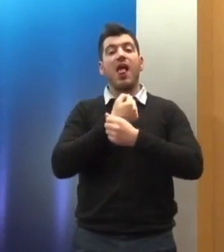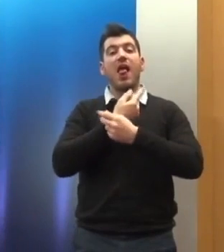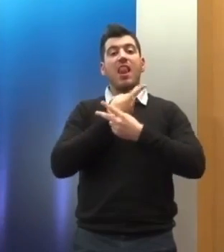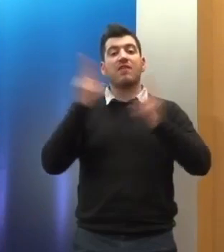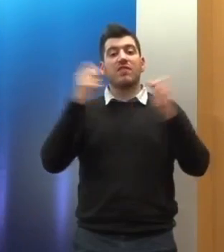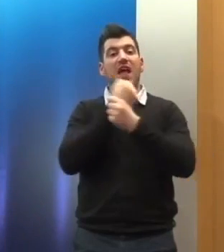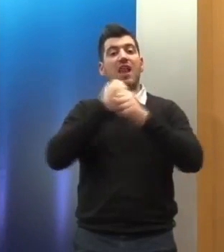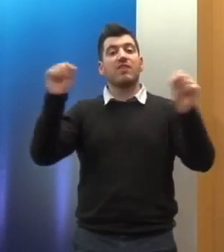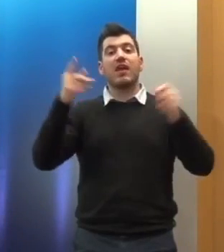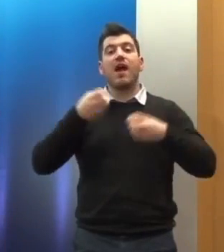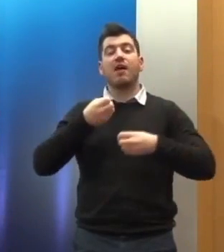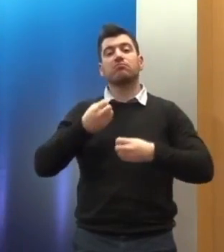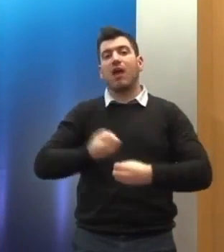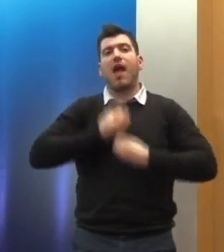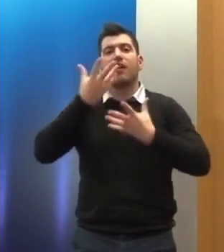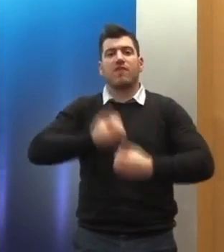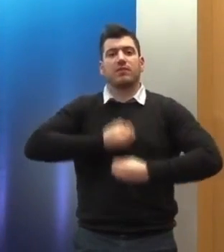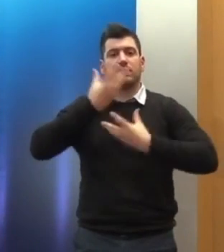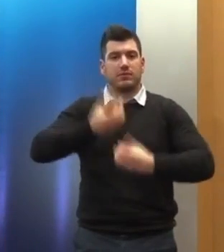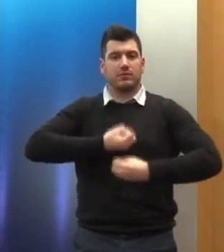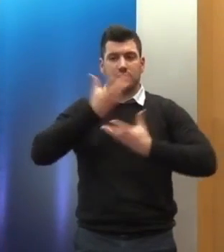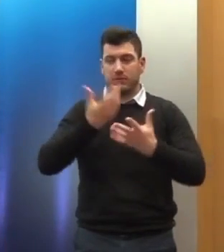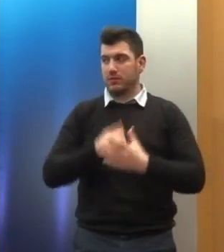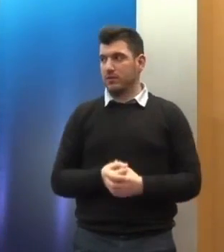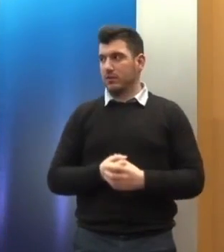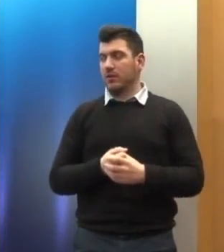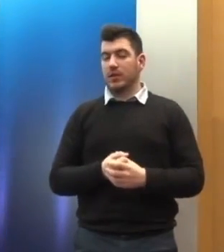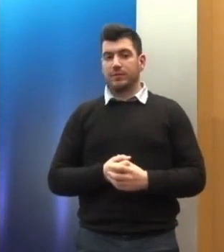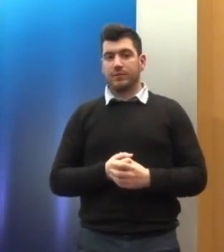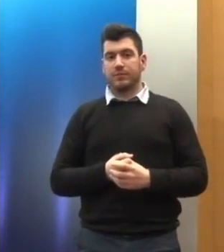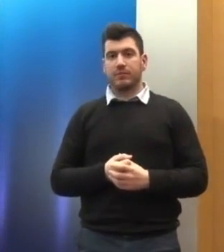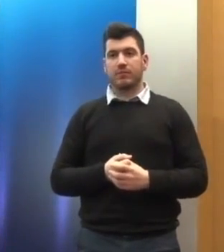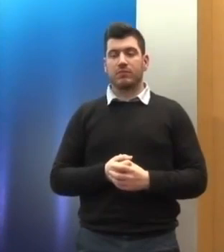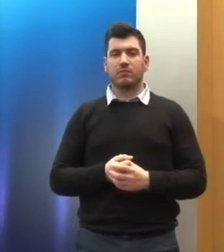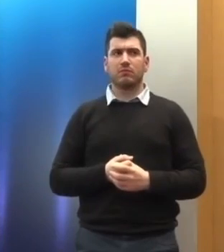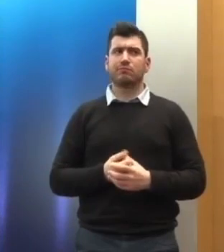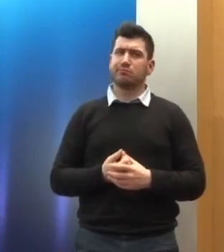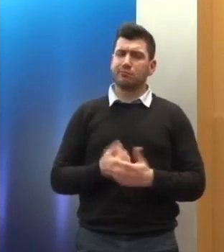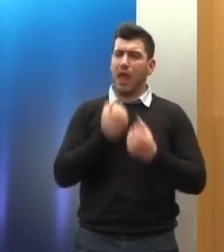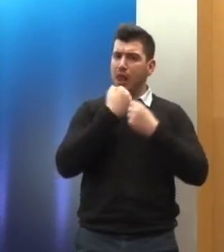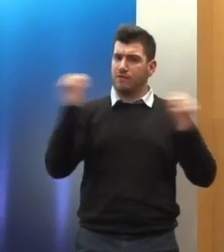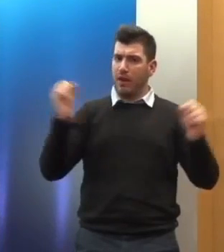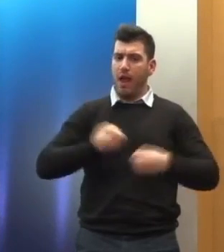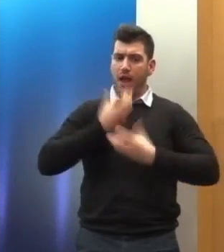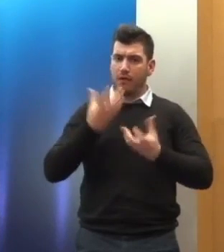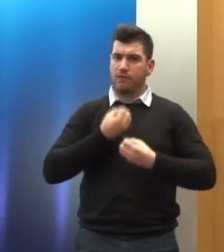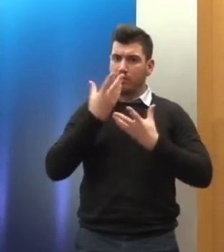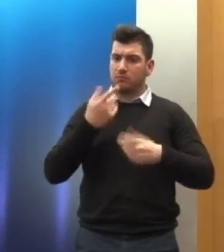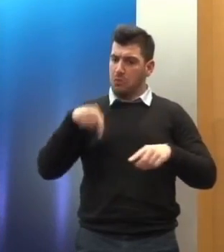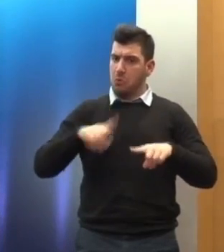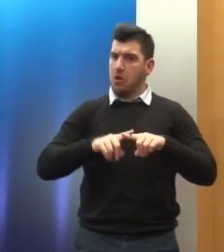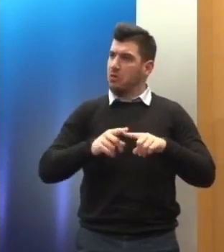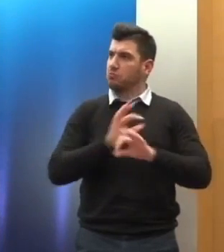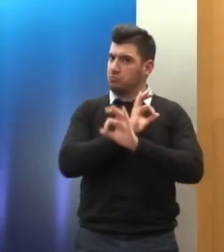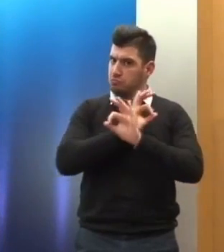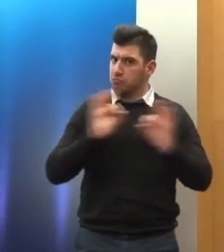αυτό που θα πω ακούστε λίγο περίεργα. Δεν σε καμία περίπτωση δεν λέω ότι πάσχει στην Ελλάδα η ελευθερία έκφραση. Θα έλεγα αντιθέτως